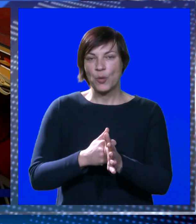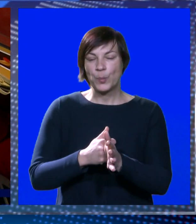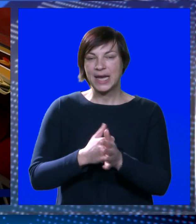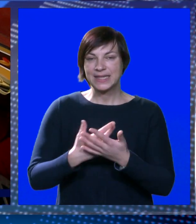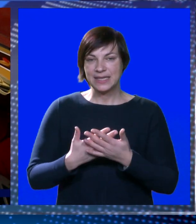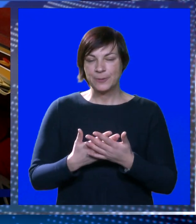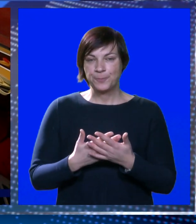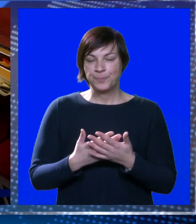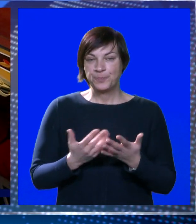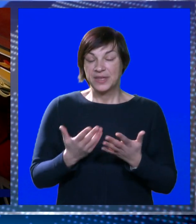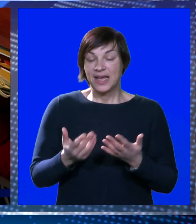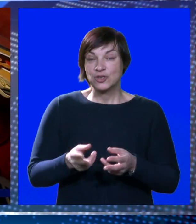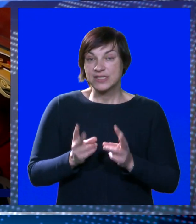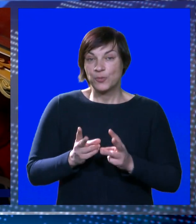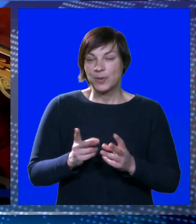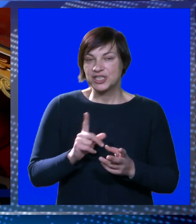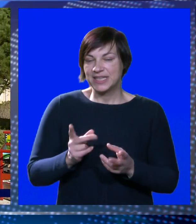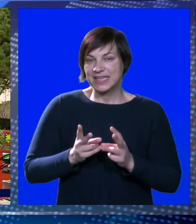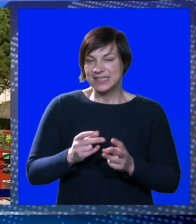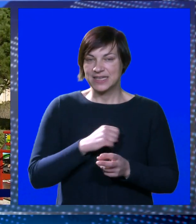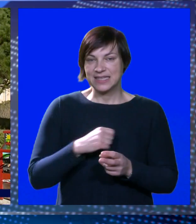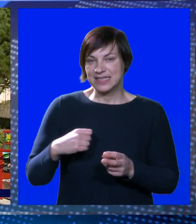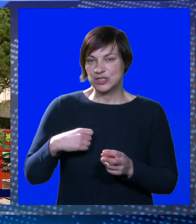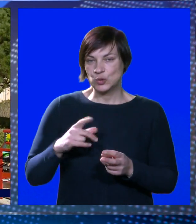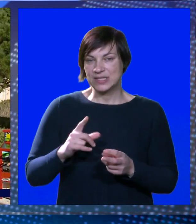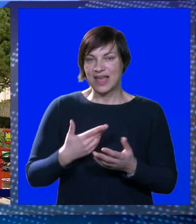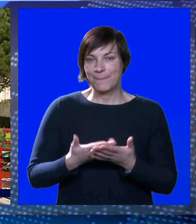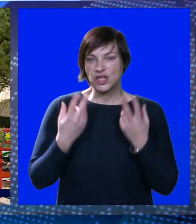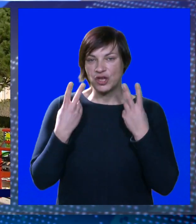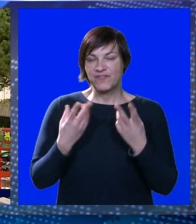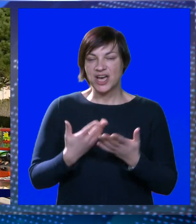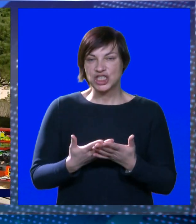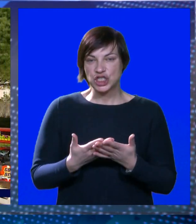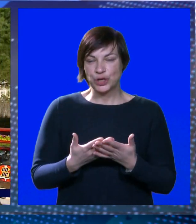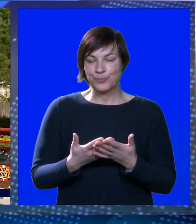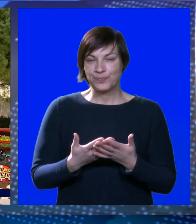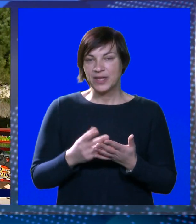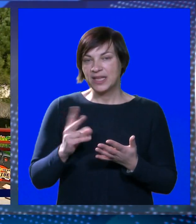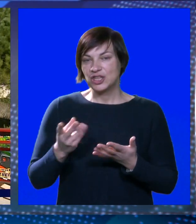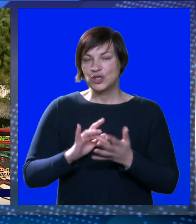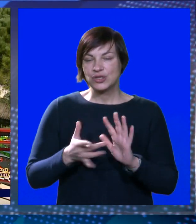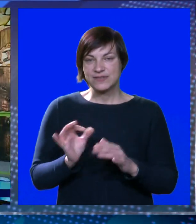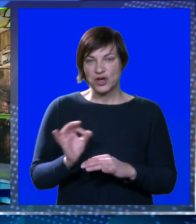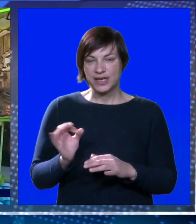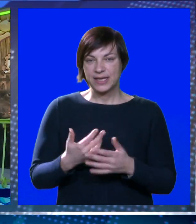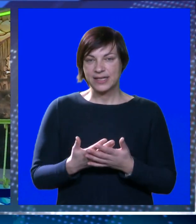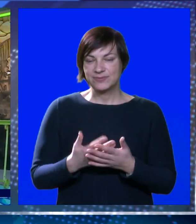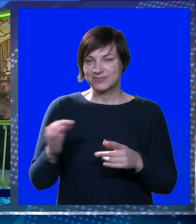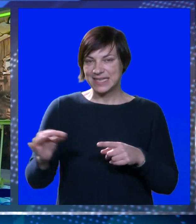tako da idu besplatno. Ako se slučajna uplaša da ih ne bude straha da budu sa roditeljima. To je jako bitno, inače, drugo je sve ok, ja?